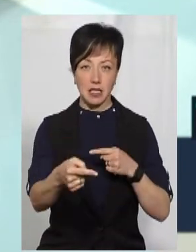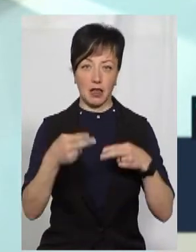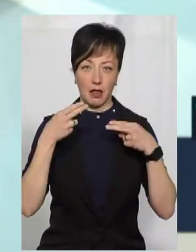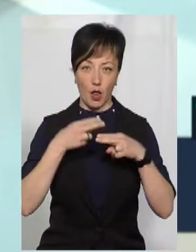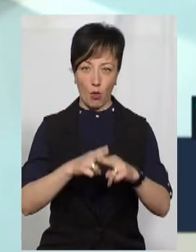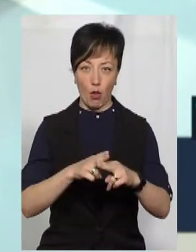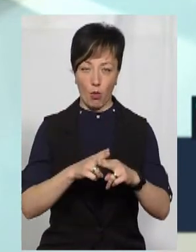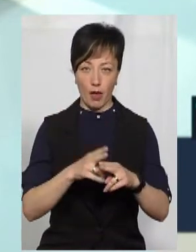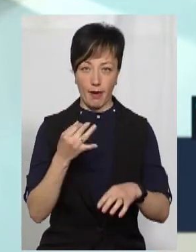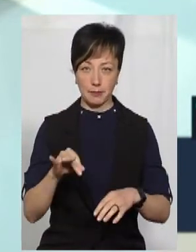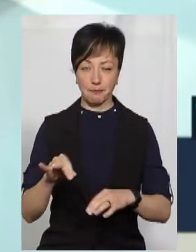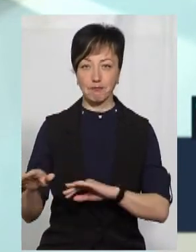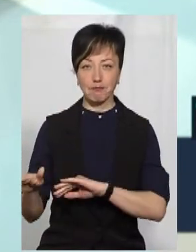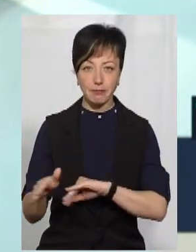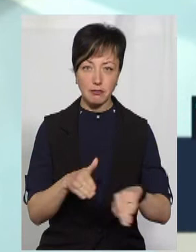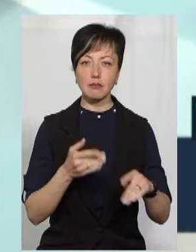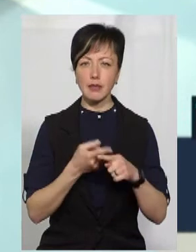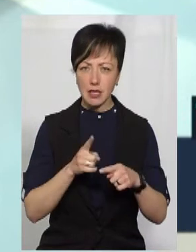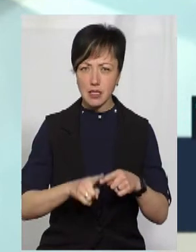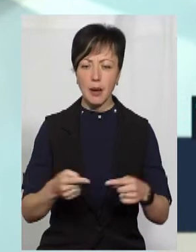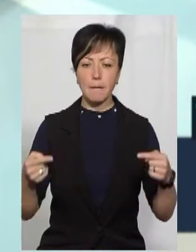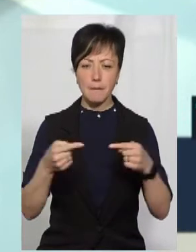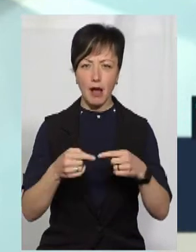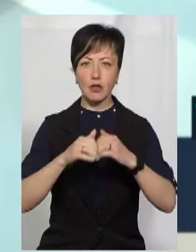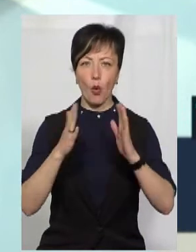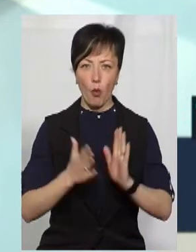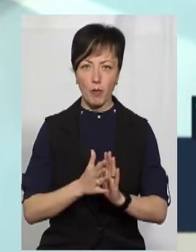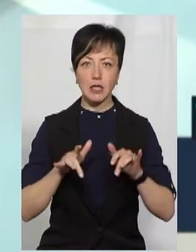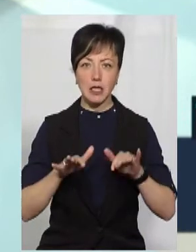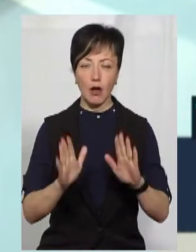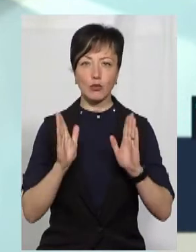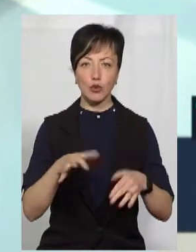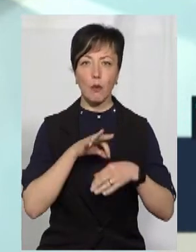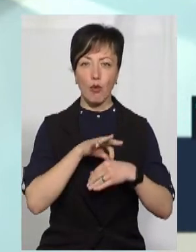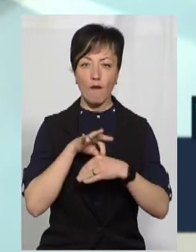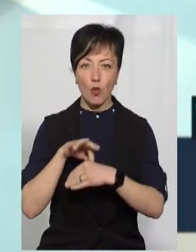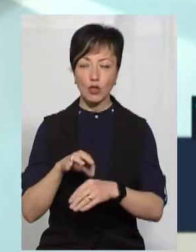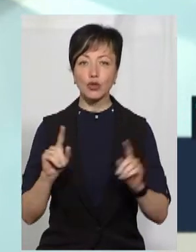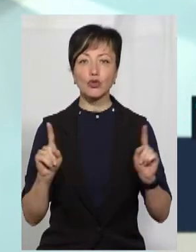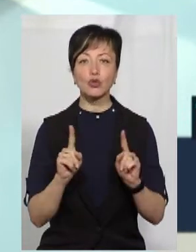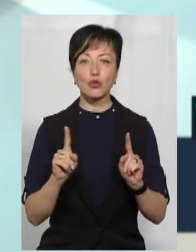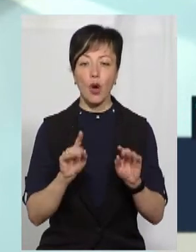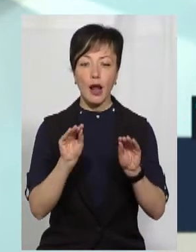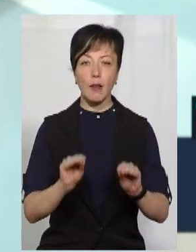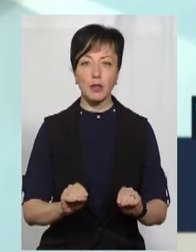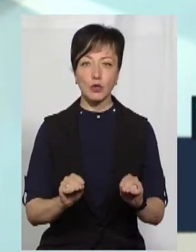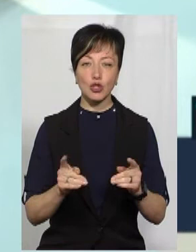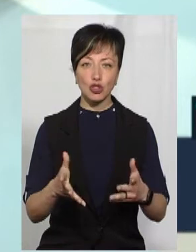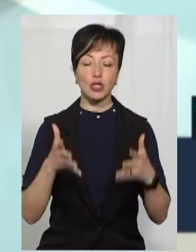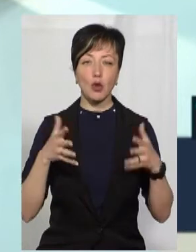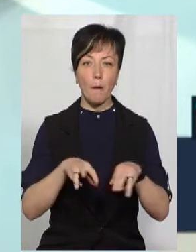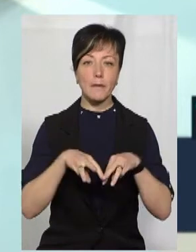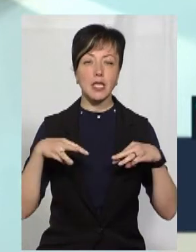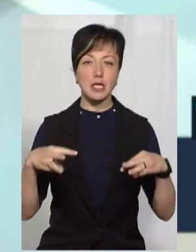Це певний комплекс заходів, які будуть проводитися. Що регламентується чітко